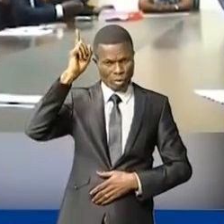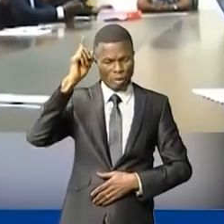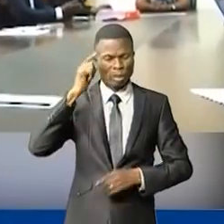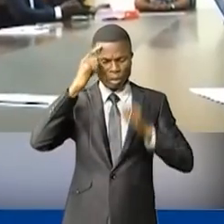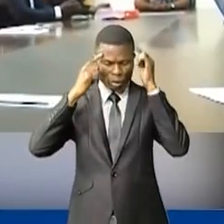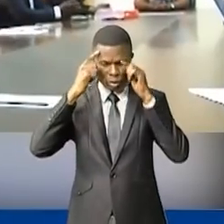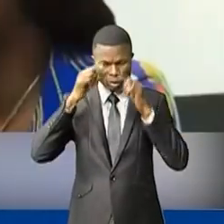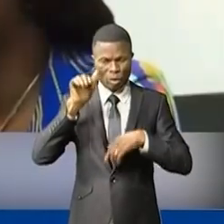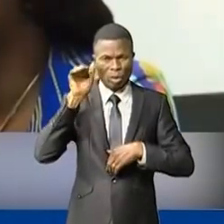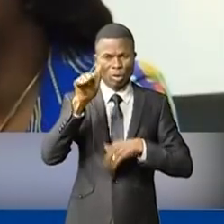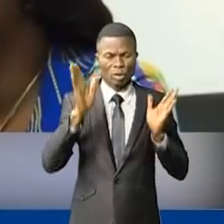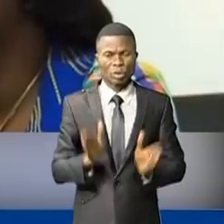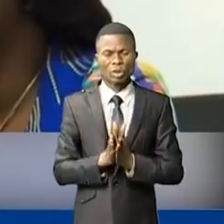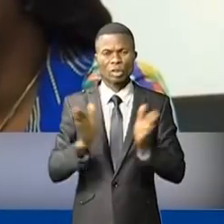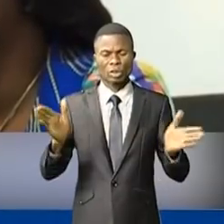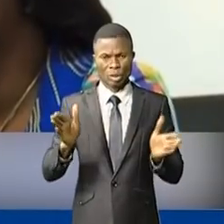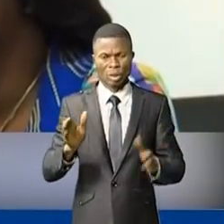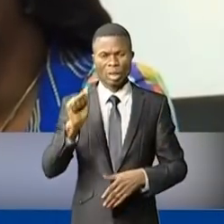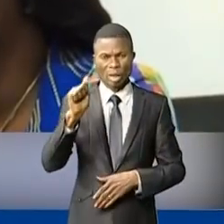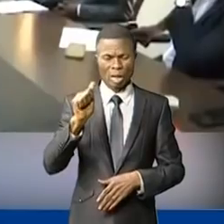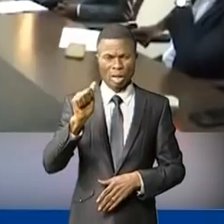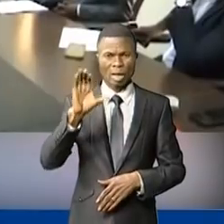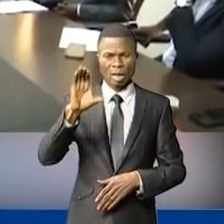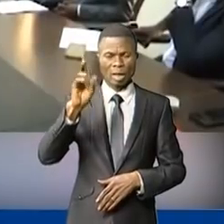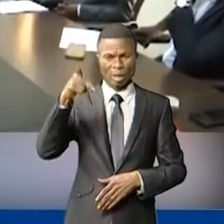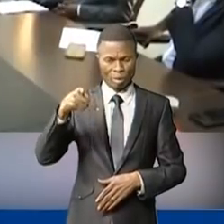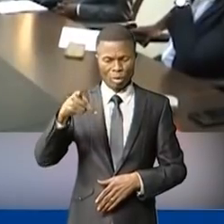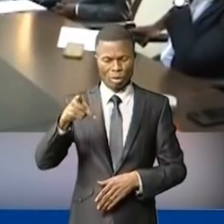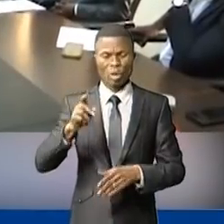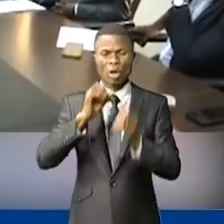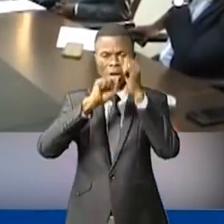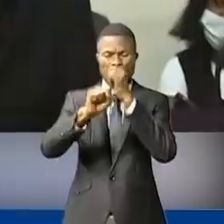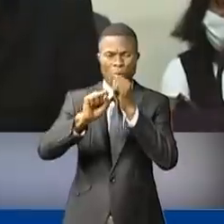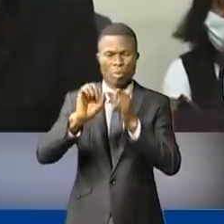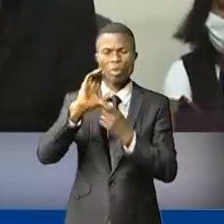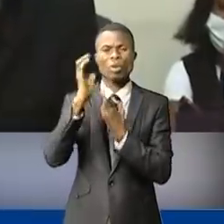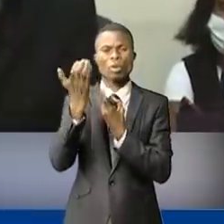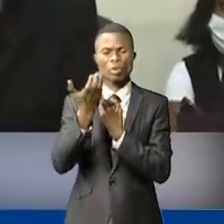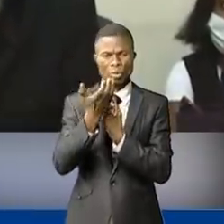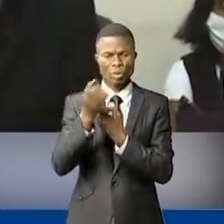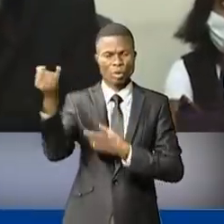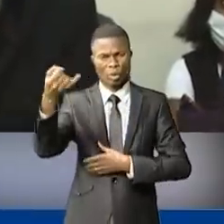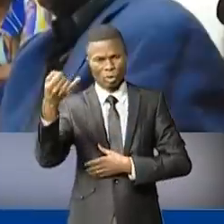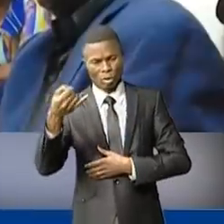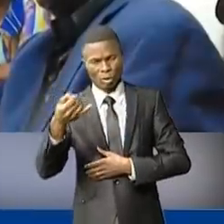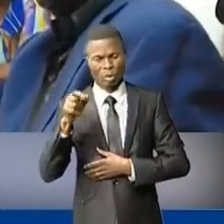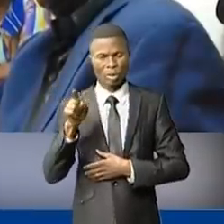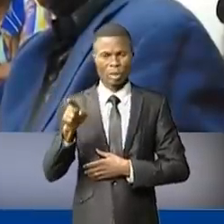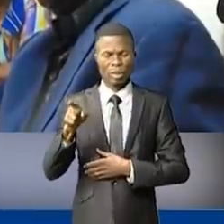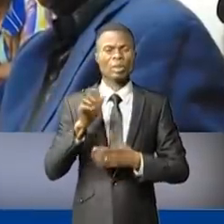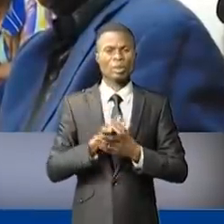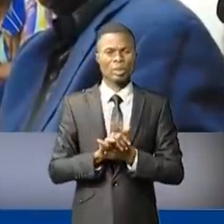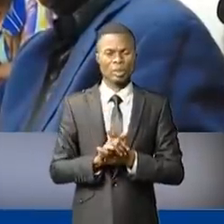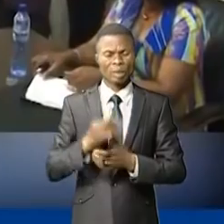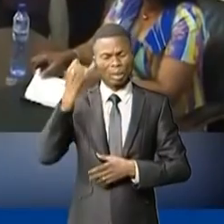souci du directeur général de l'agence congolaise pour la promotion de la culture et des arts à CPCA Raymond Ayali Ramazani.